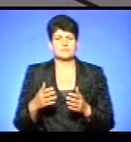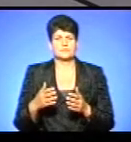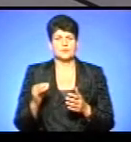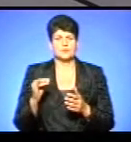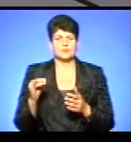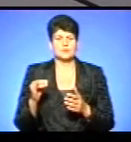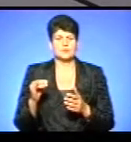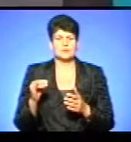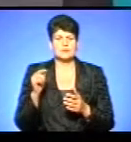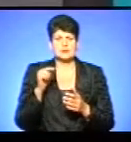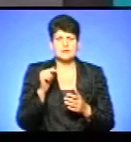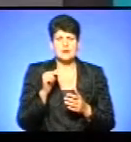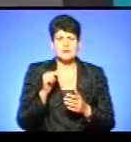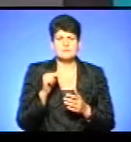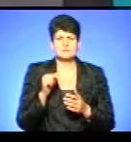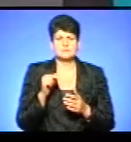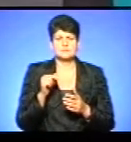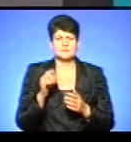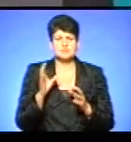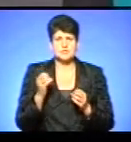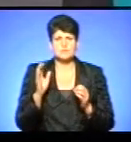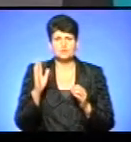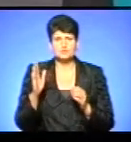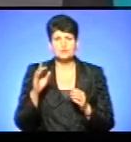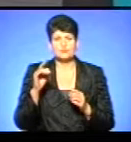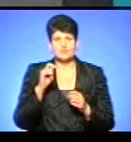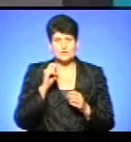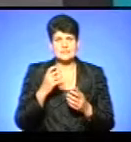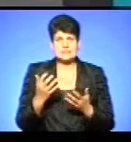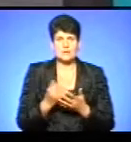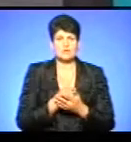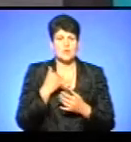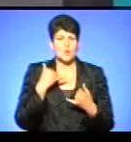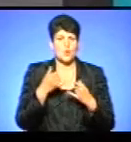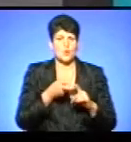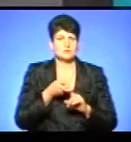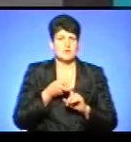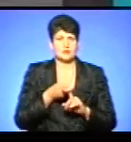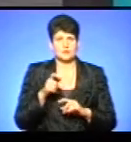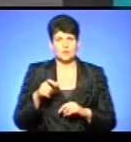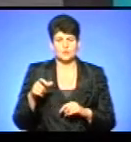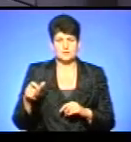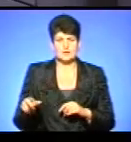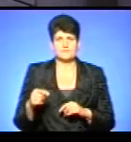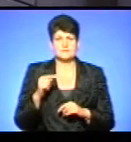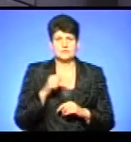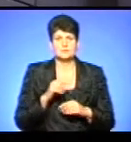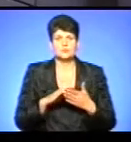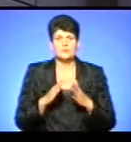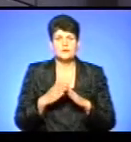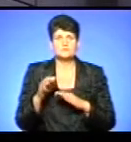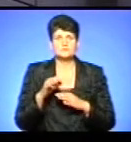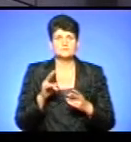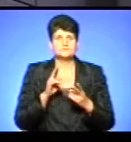Льохевену. Ми ще, будучи в Україні, знаходили контакти людей. З ними домовлялися про